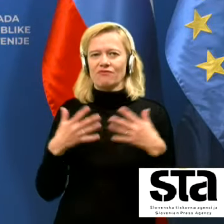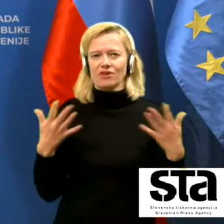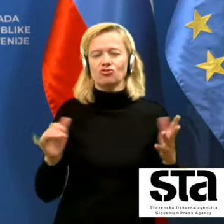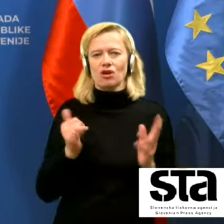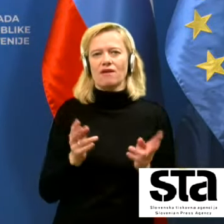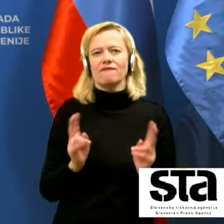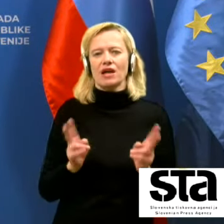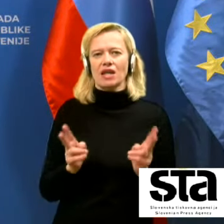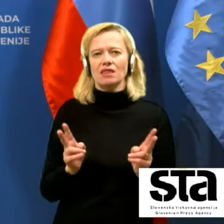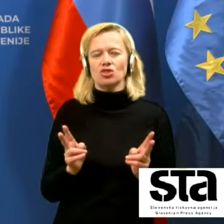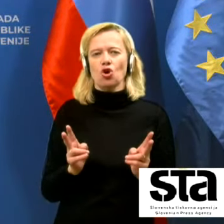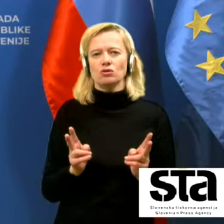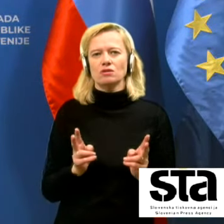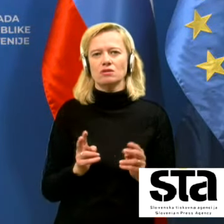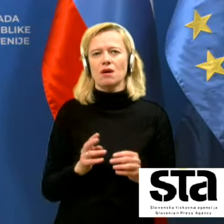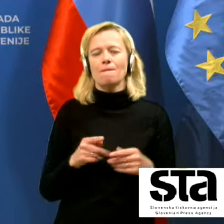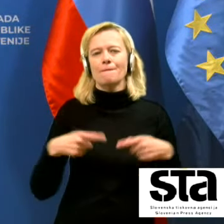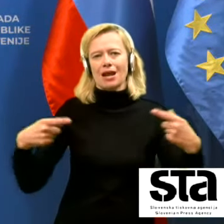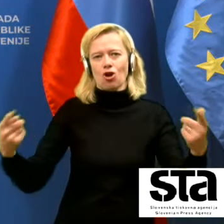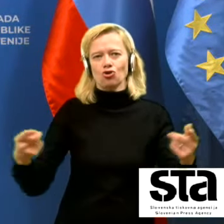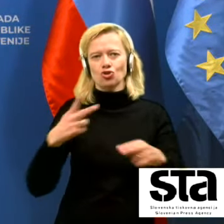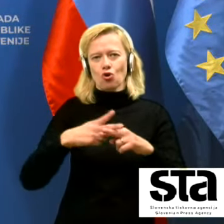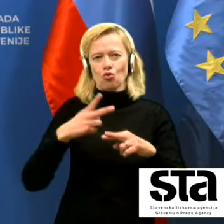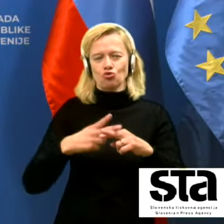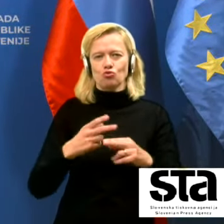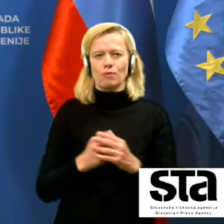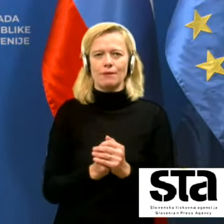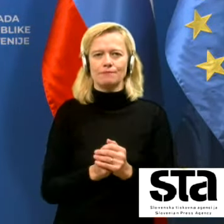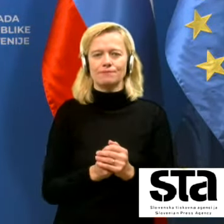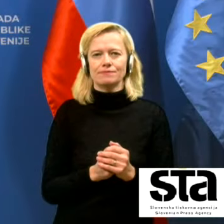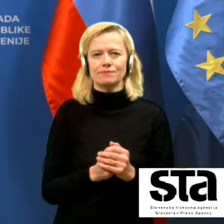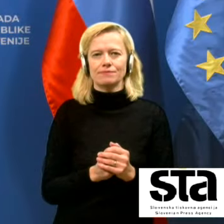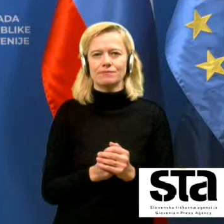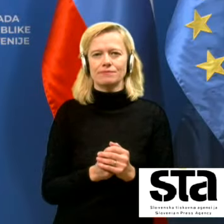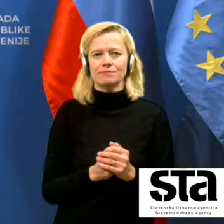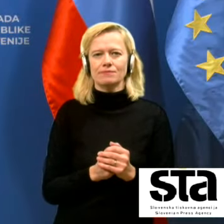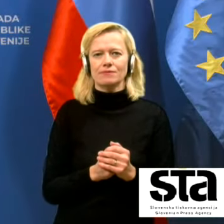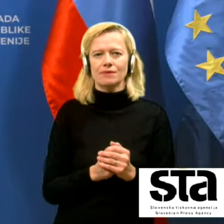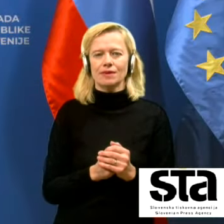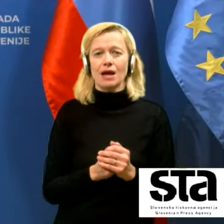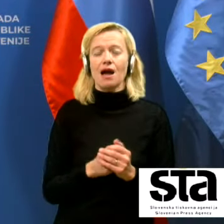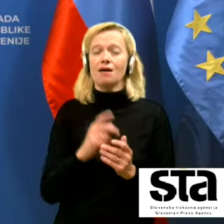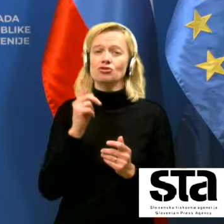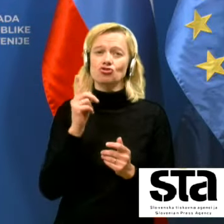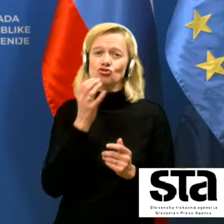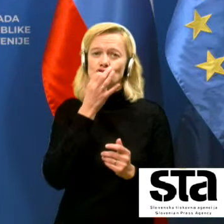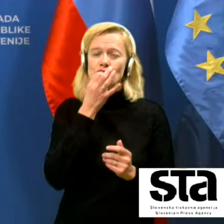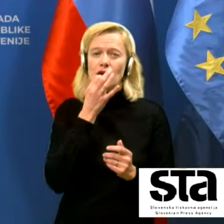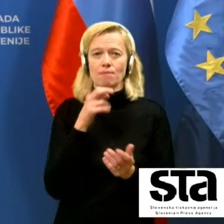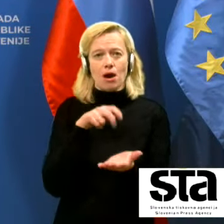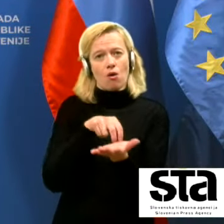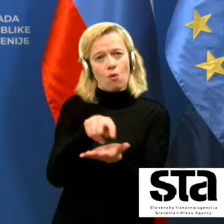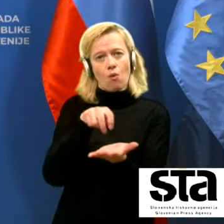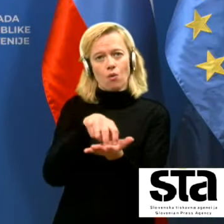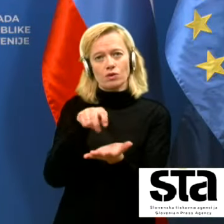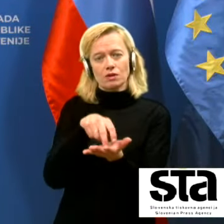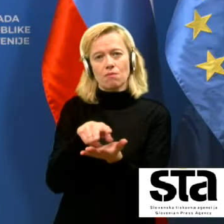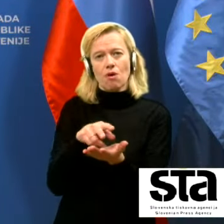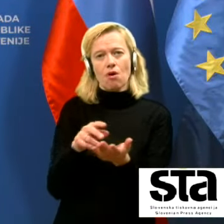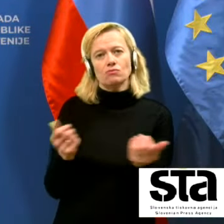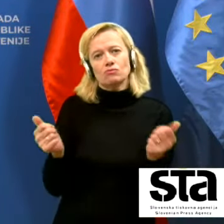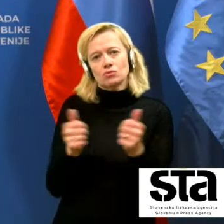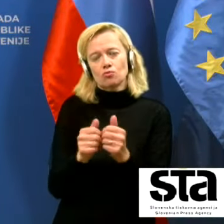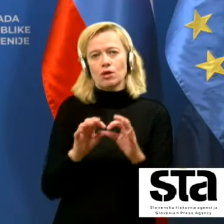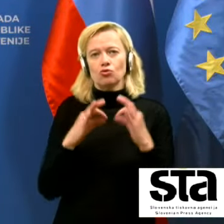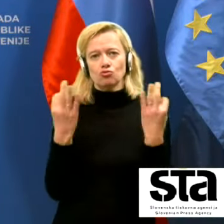prenosa okužbe obstaja. Med tem, seveda, če hodimo z družino ali sami